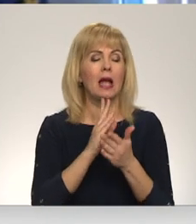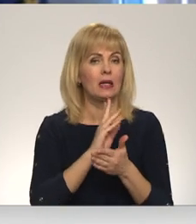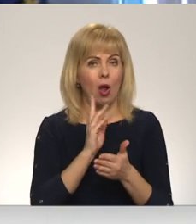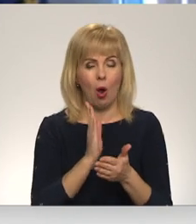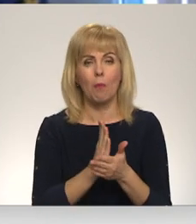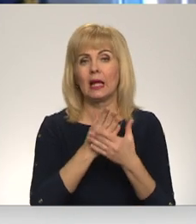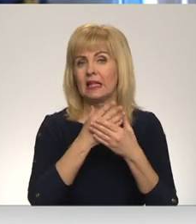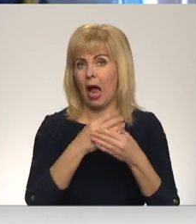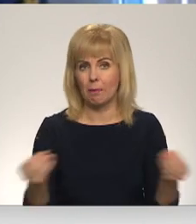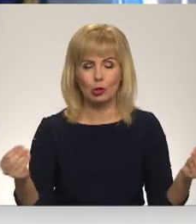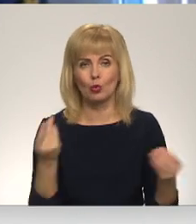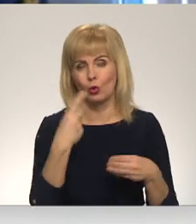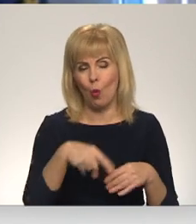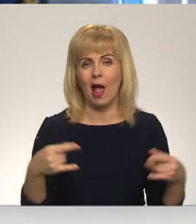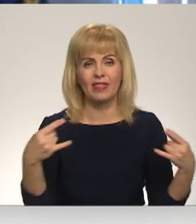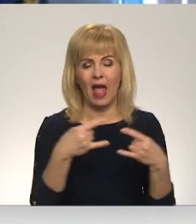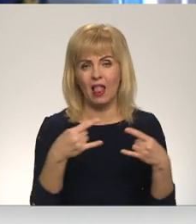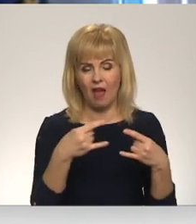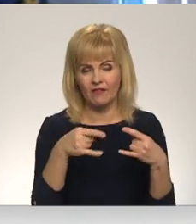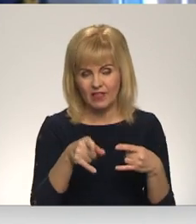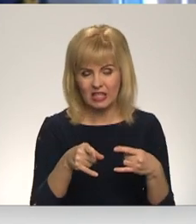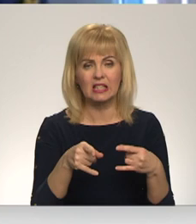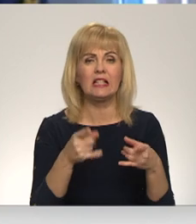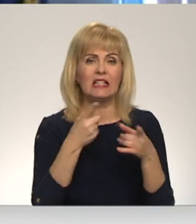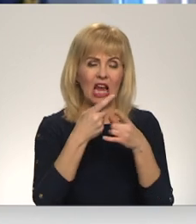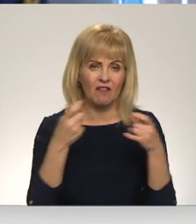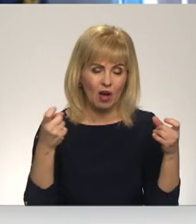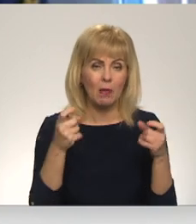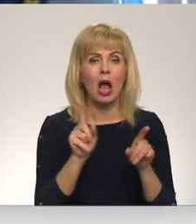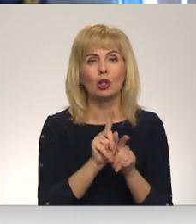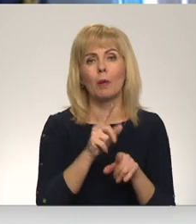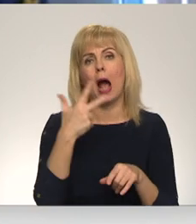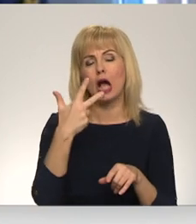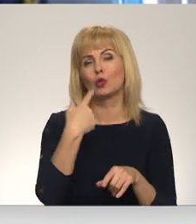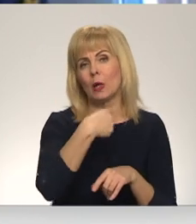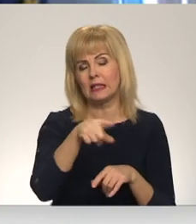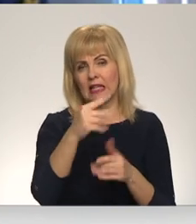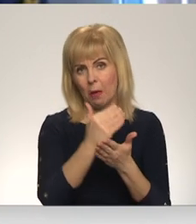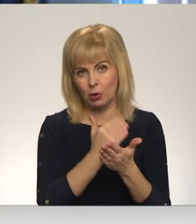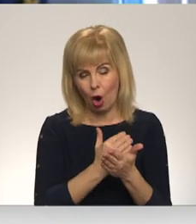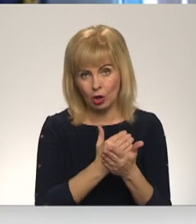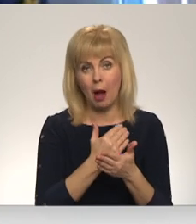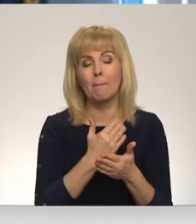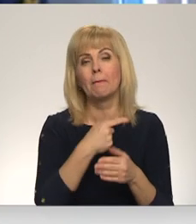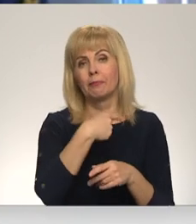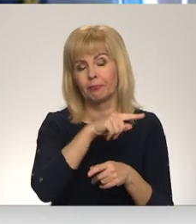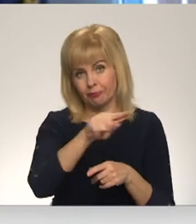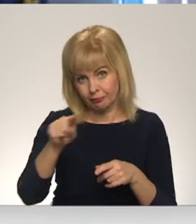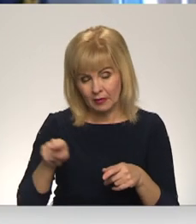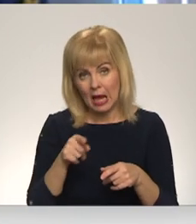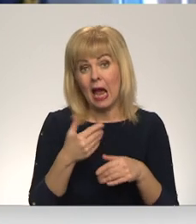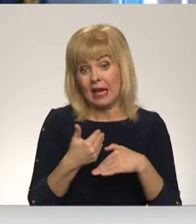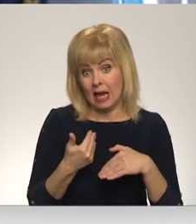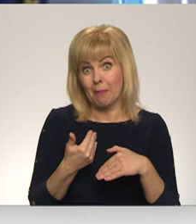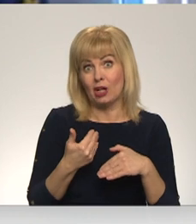Latvijas informatīvās telpas. Tie tāpat kā astoņi citi kanāli, kurus mēs slēdzām iepriekšējās dienās